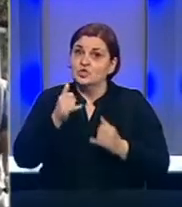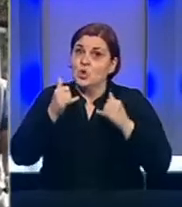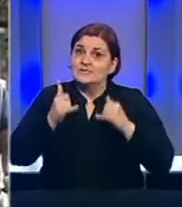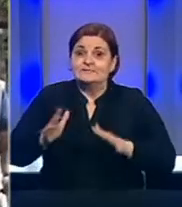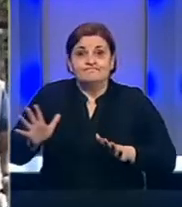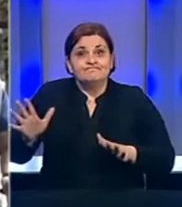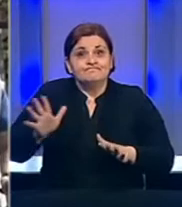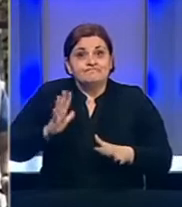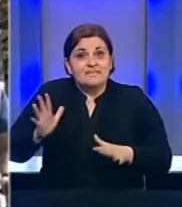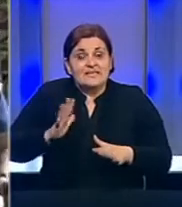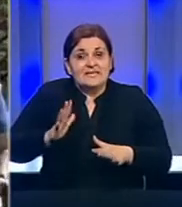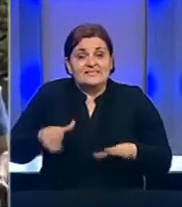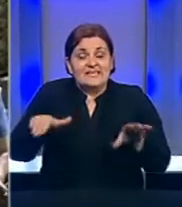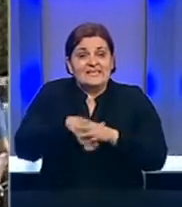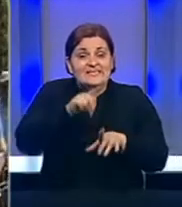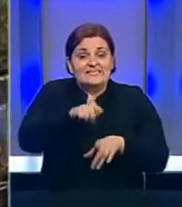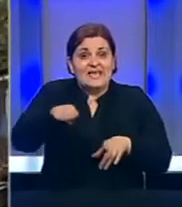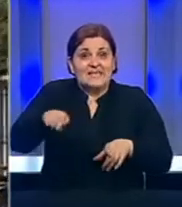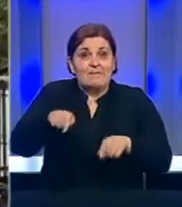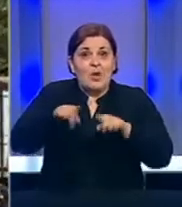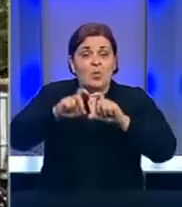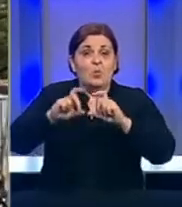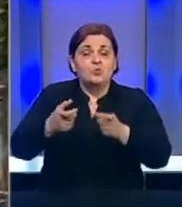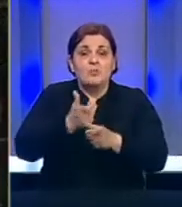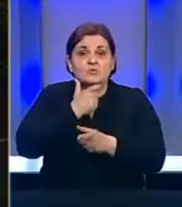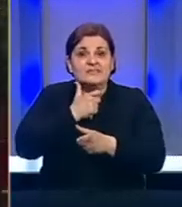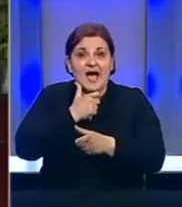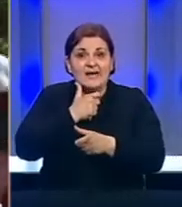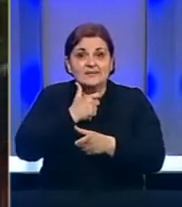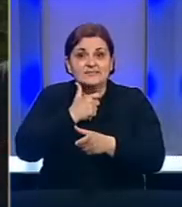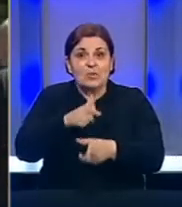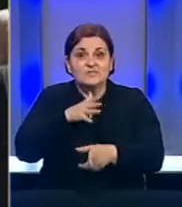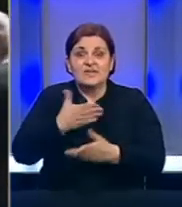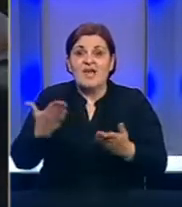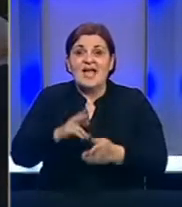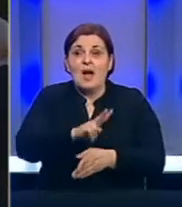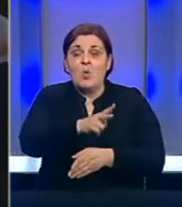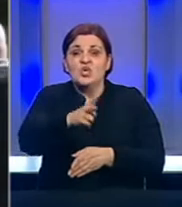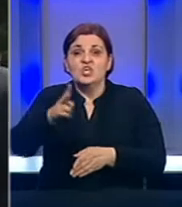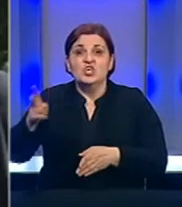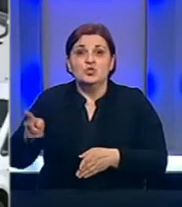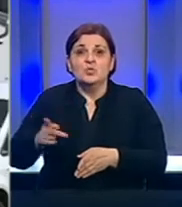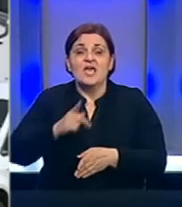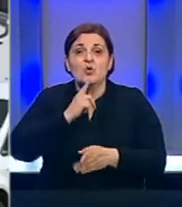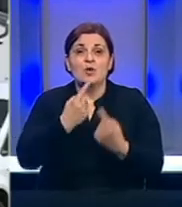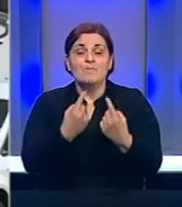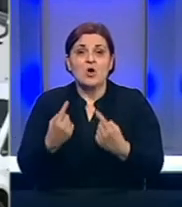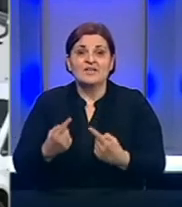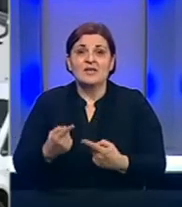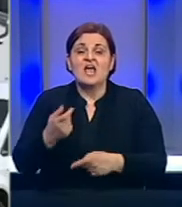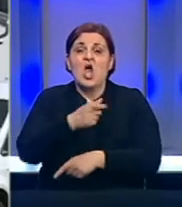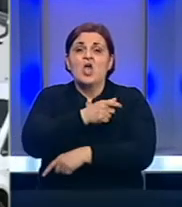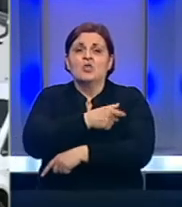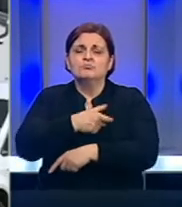rizik za zaposlene u ovome centru kao i za ostale korisnike. Jedno dežurni